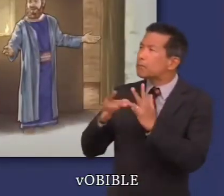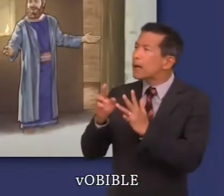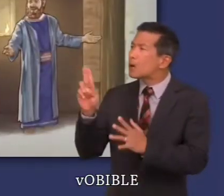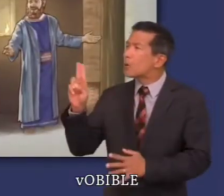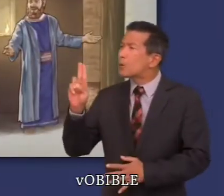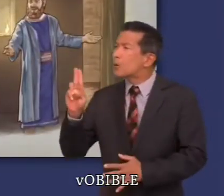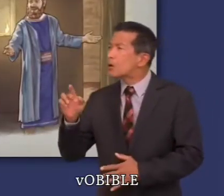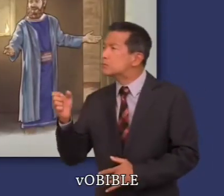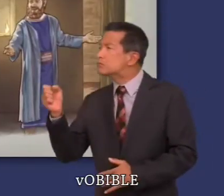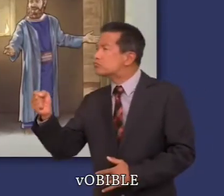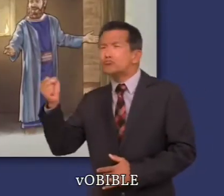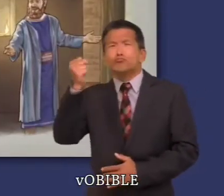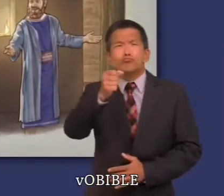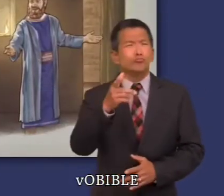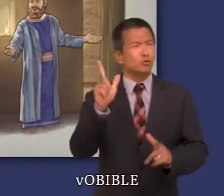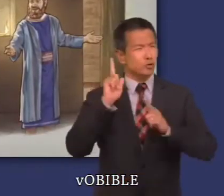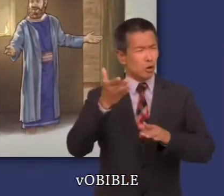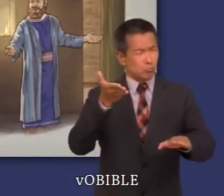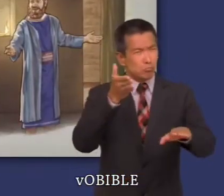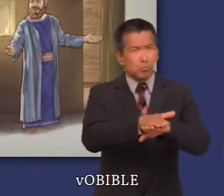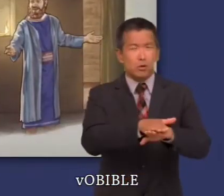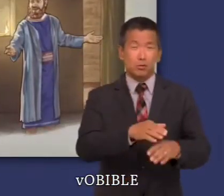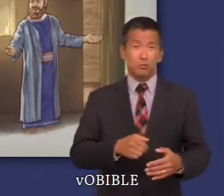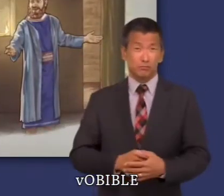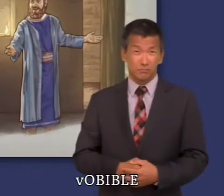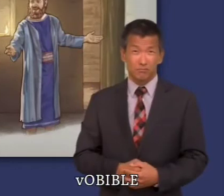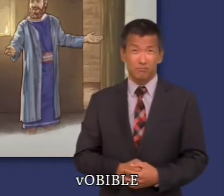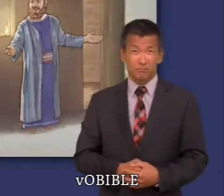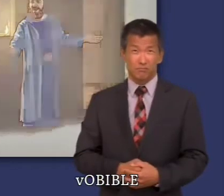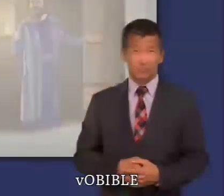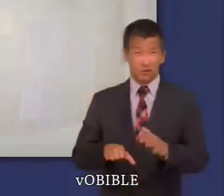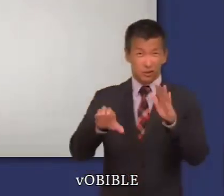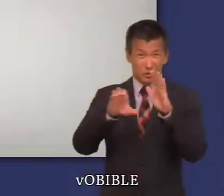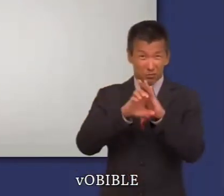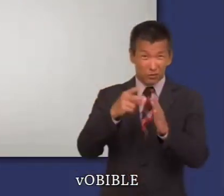elle tombe enceinte et David fait en sorte que son mari Uri meurt au combat.